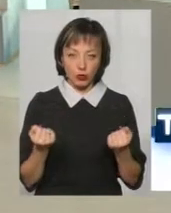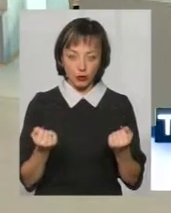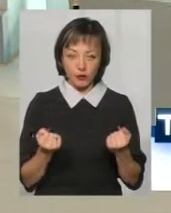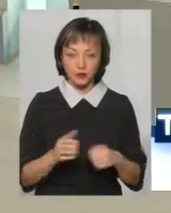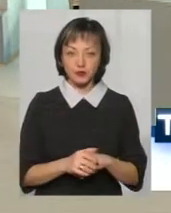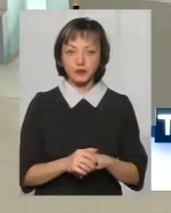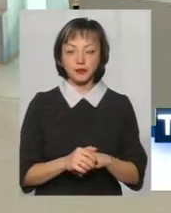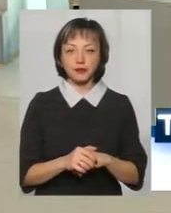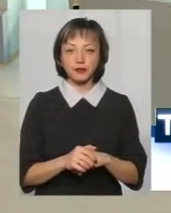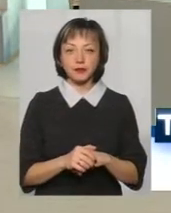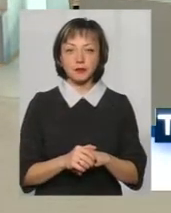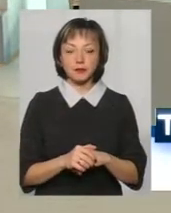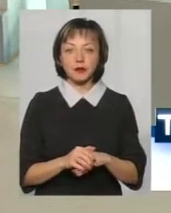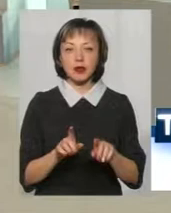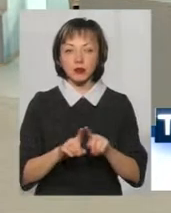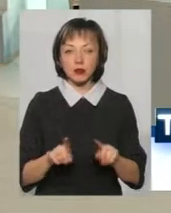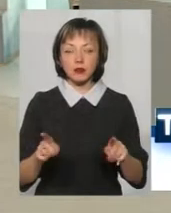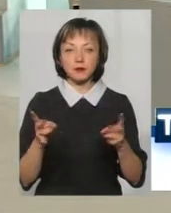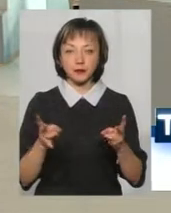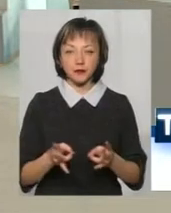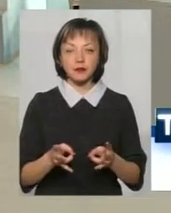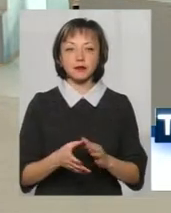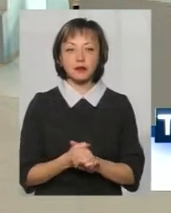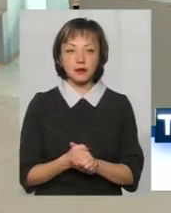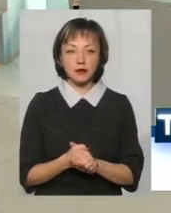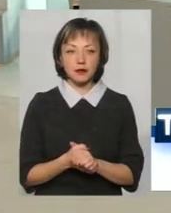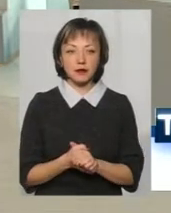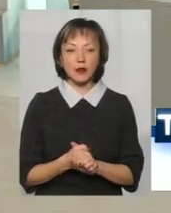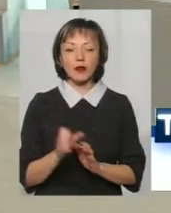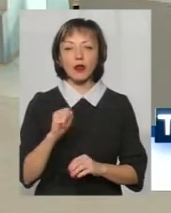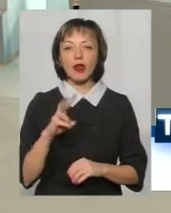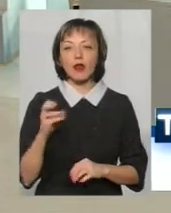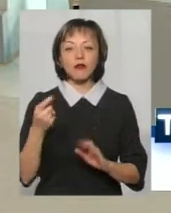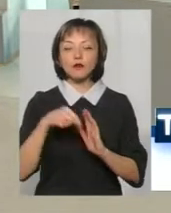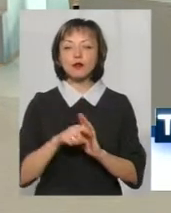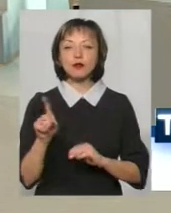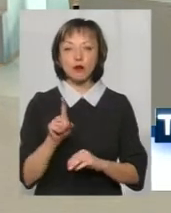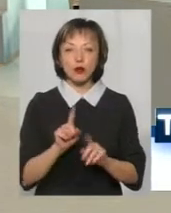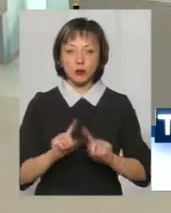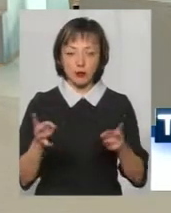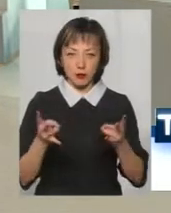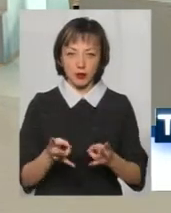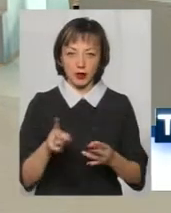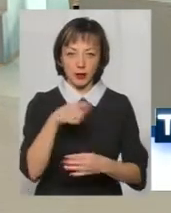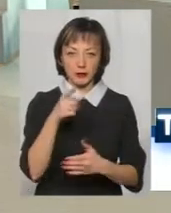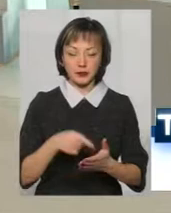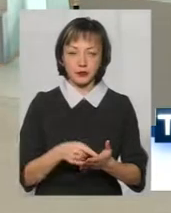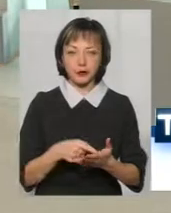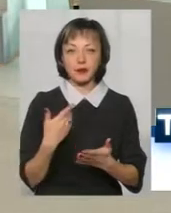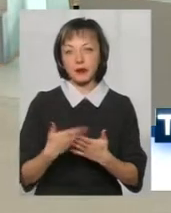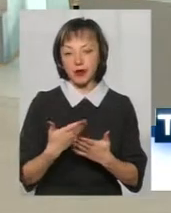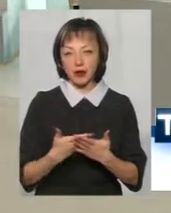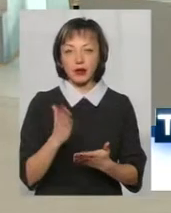з особливими потребами. Але чому заключаються особливі потреби? До